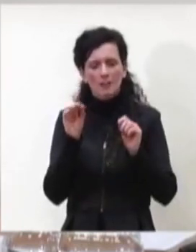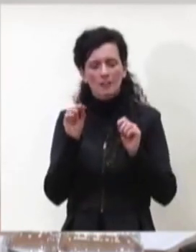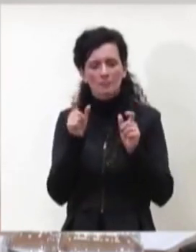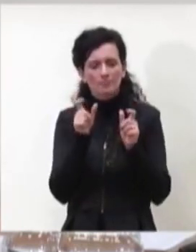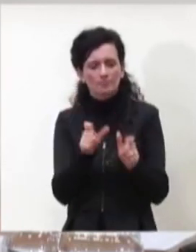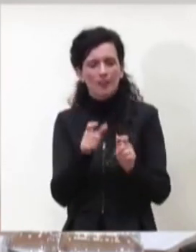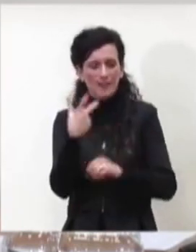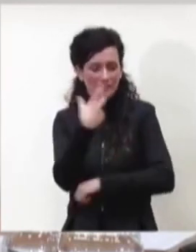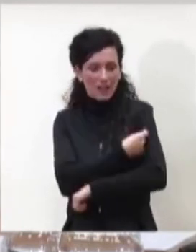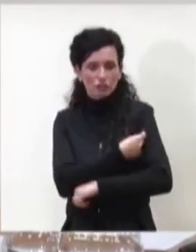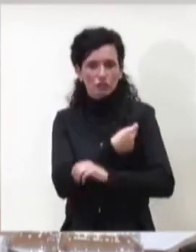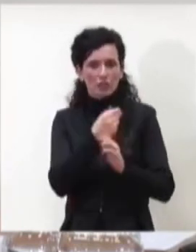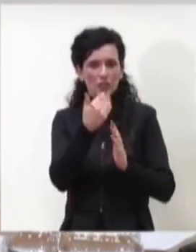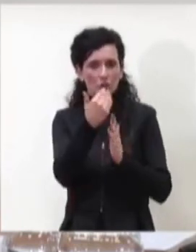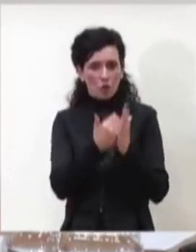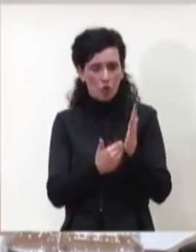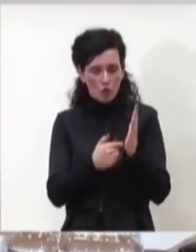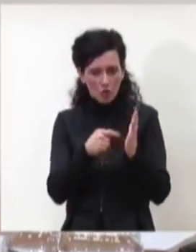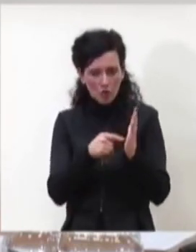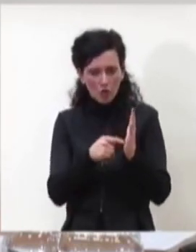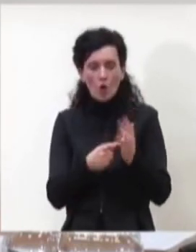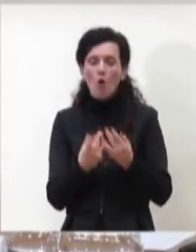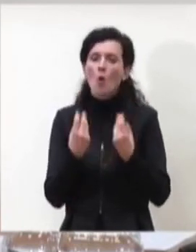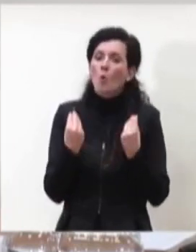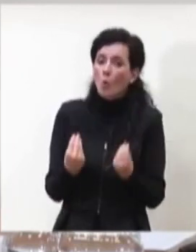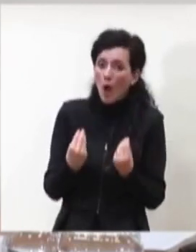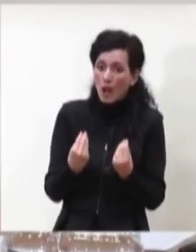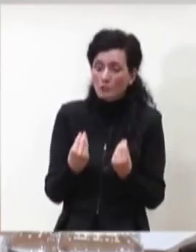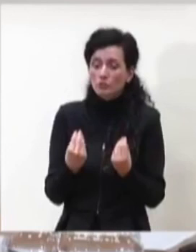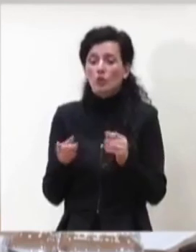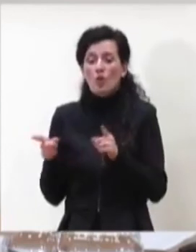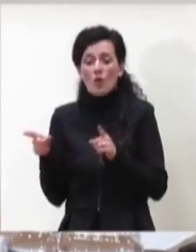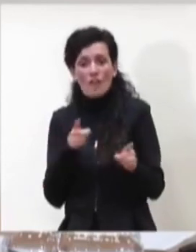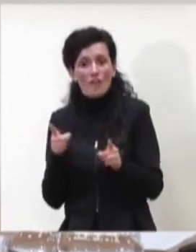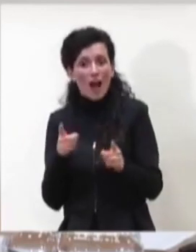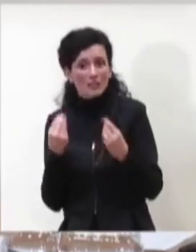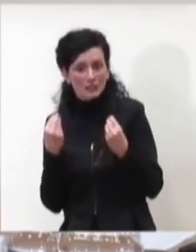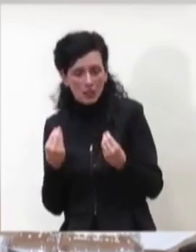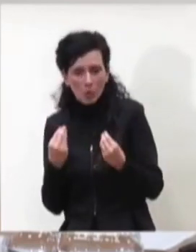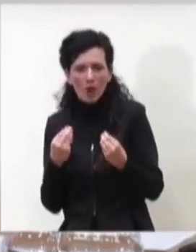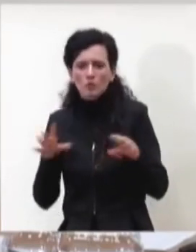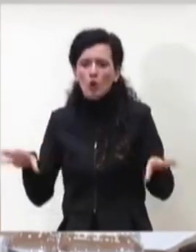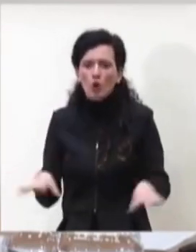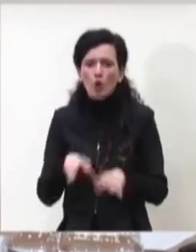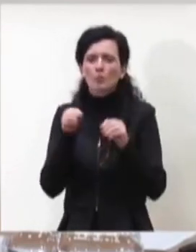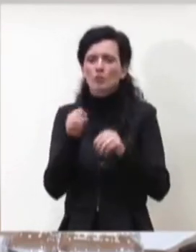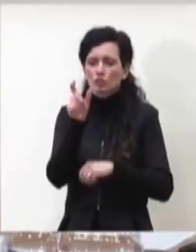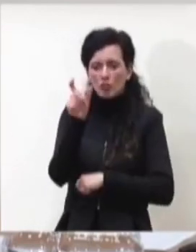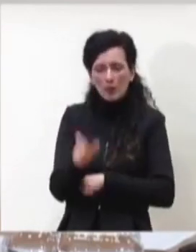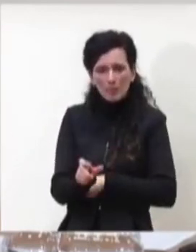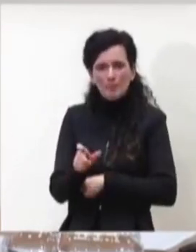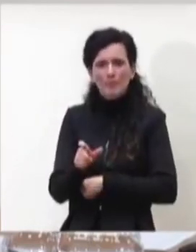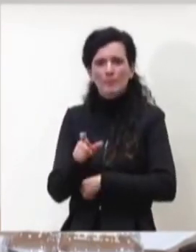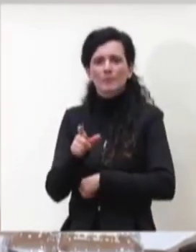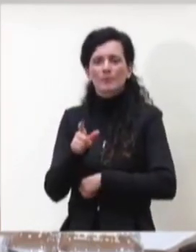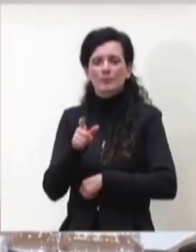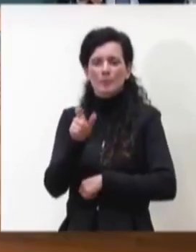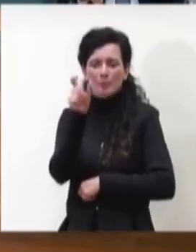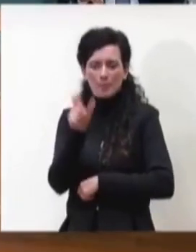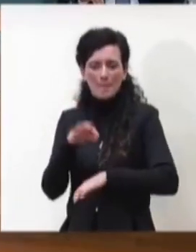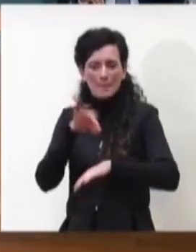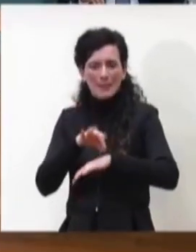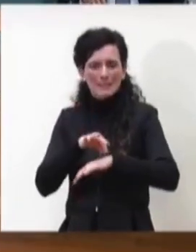quando in che fase si inizierà a vaccinare anche i soggetti fragili malati cronici pazienti oncologici